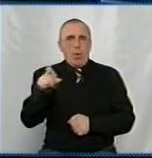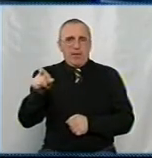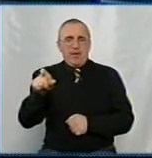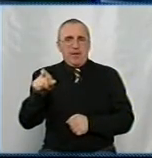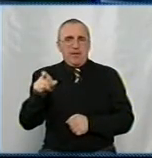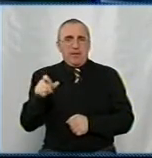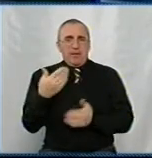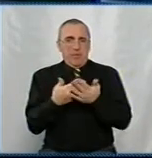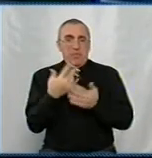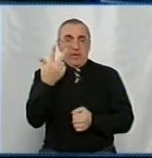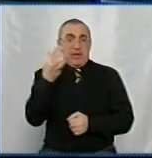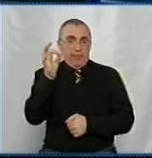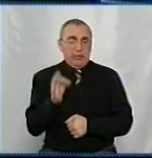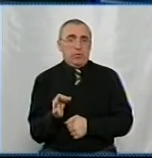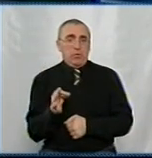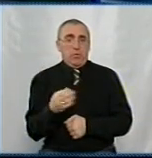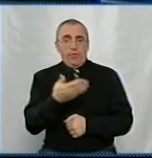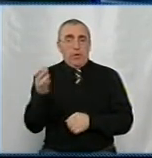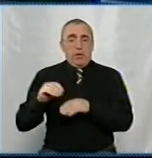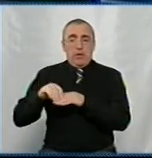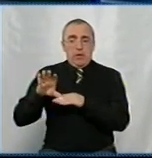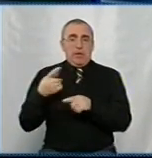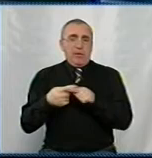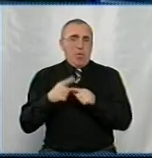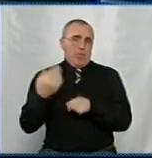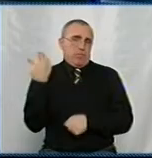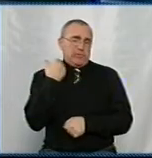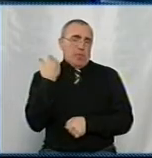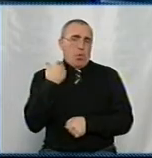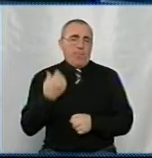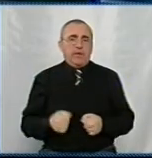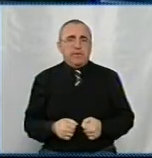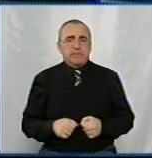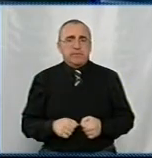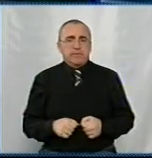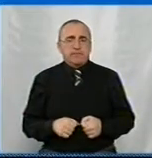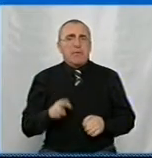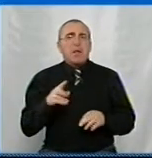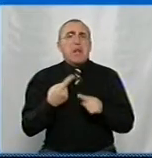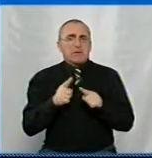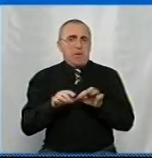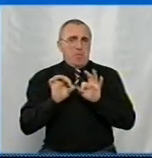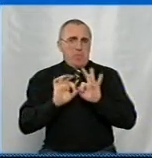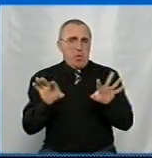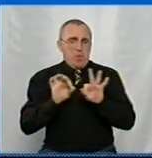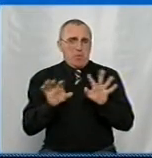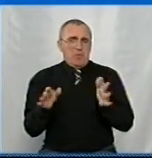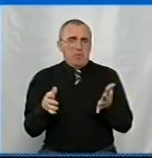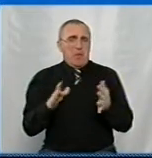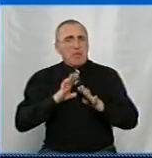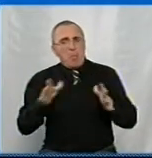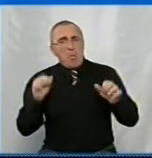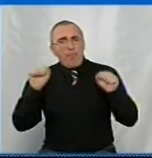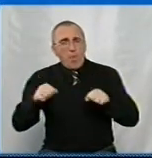Представте собі, 3% вони накопичили таку заборгованість. Як це пояснюєте? Тому що не було